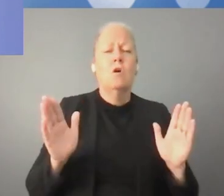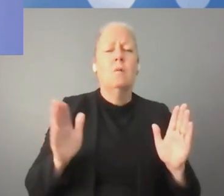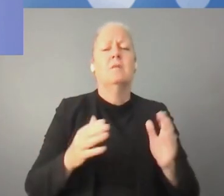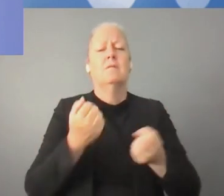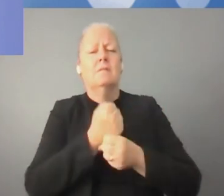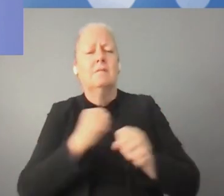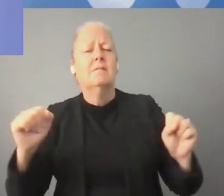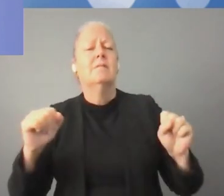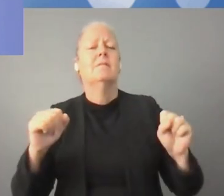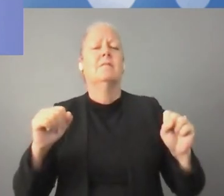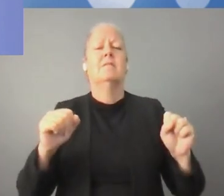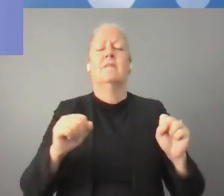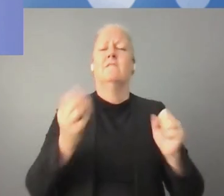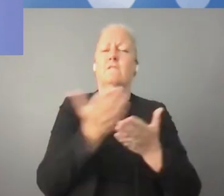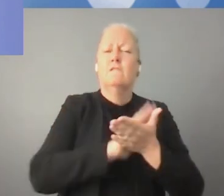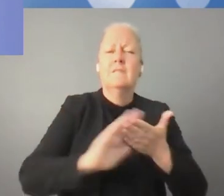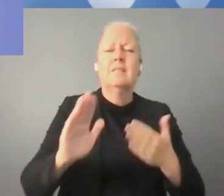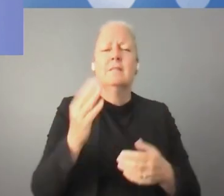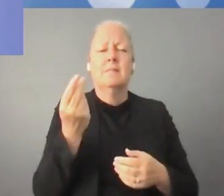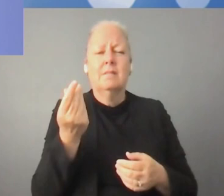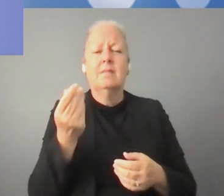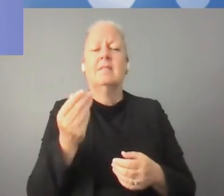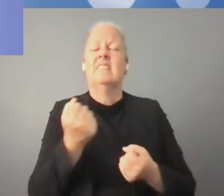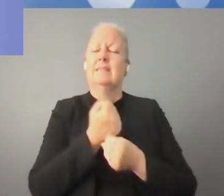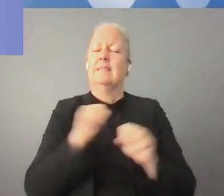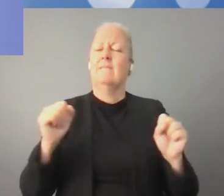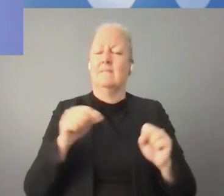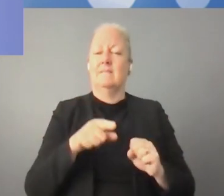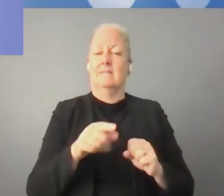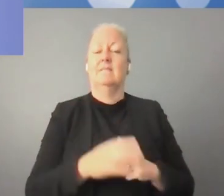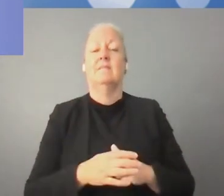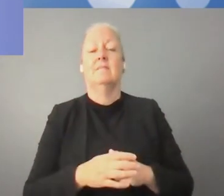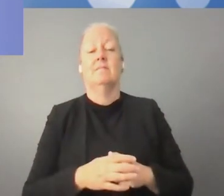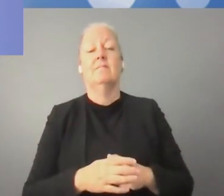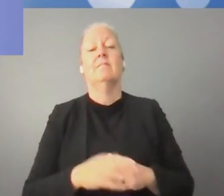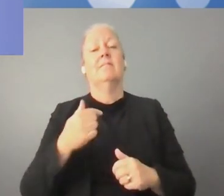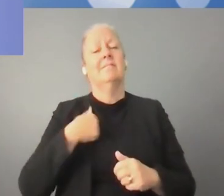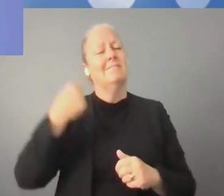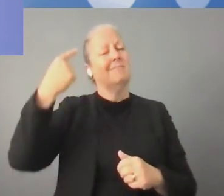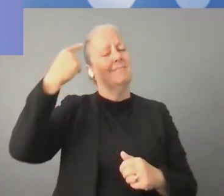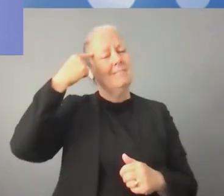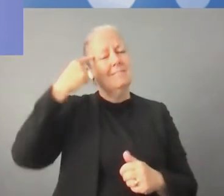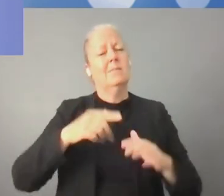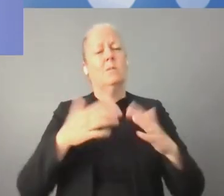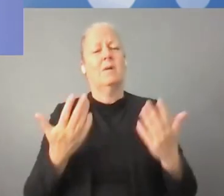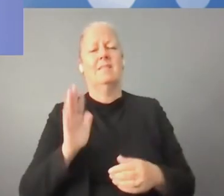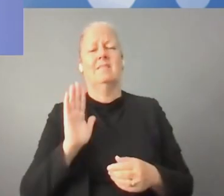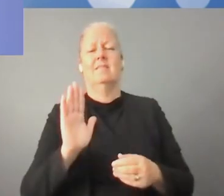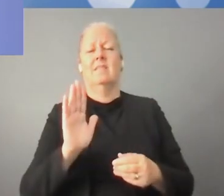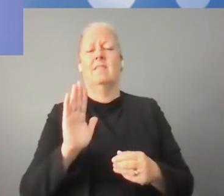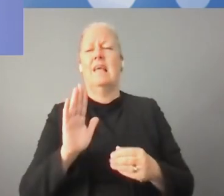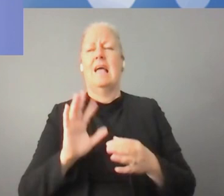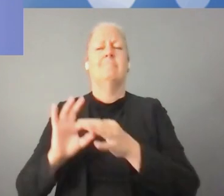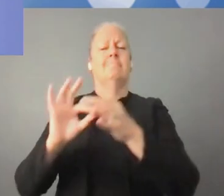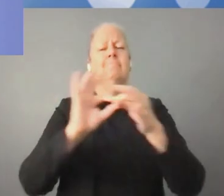والذي يغلق الناس في هيكله. الإنترنت الذي يسمح